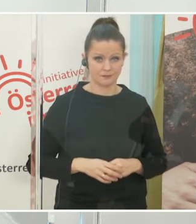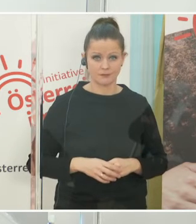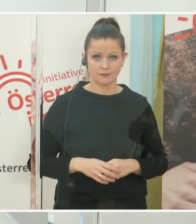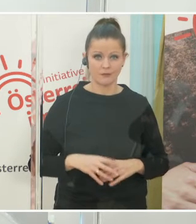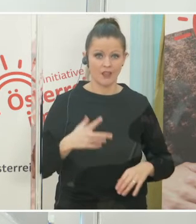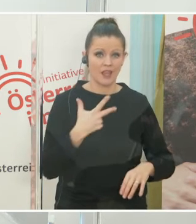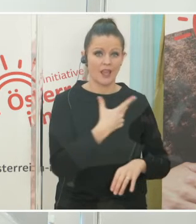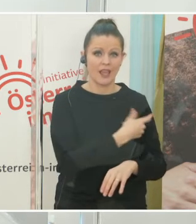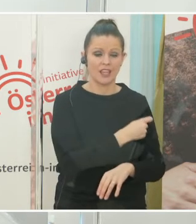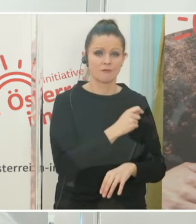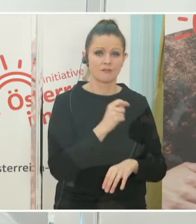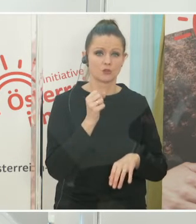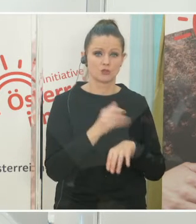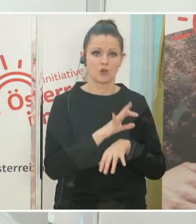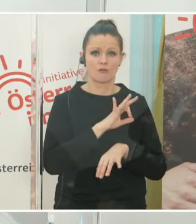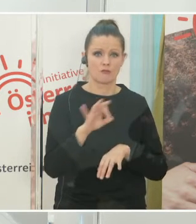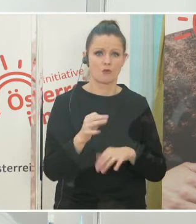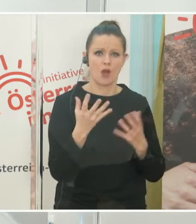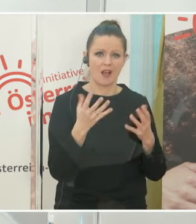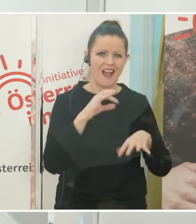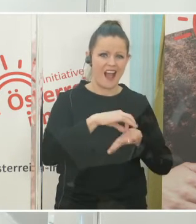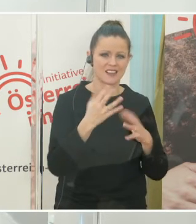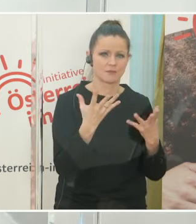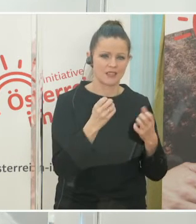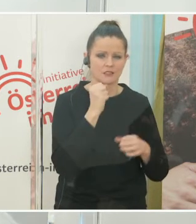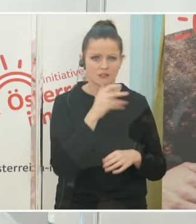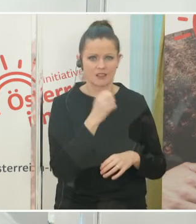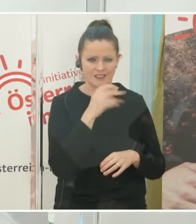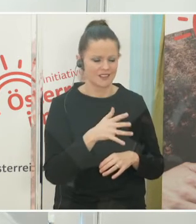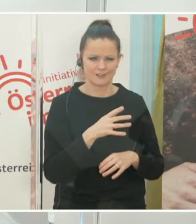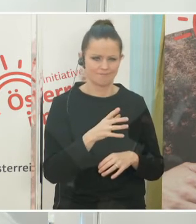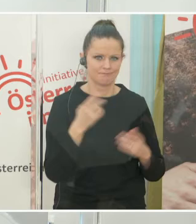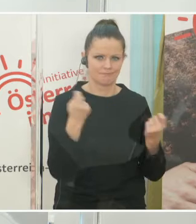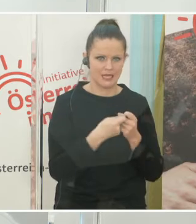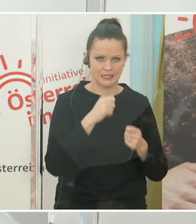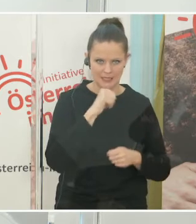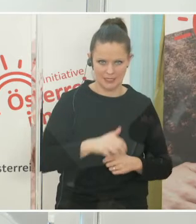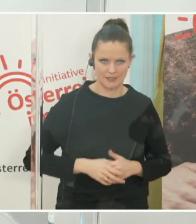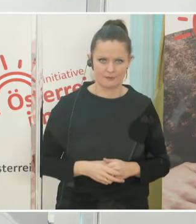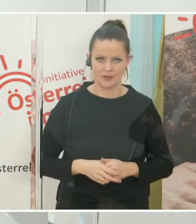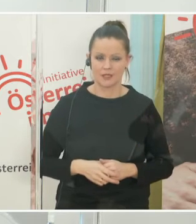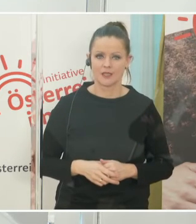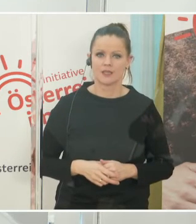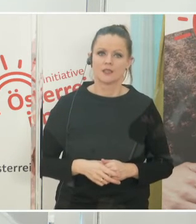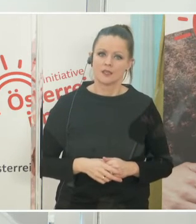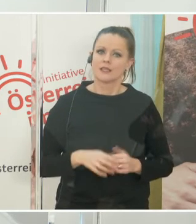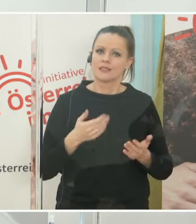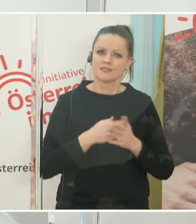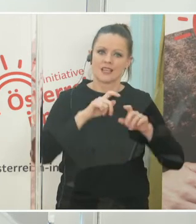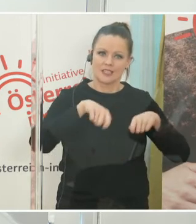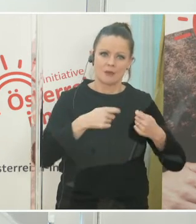sozusagen für den niedergelassenen Bereich und für das tagtägliche Impfen gedacht ist. Daher gibt es eben verschiedene